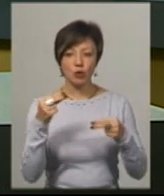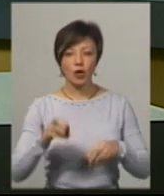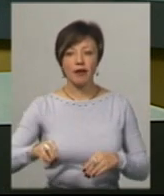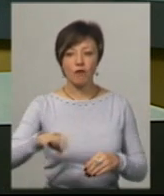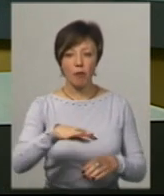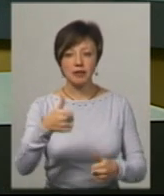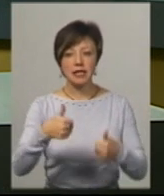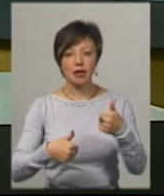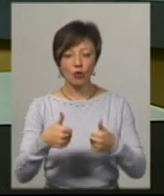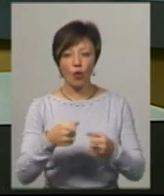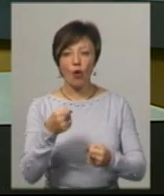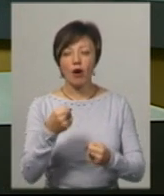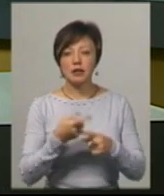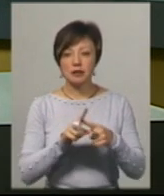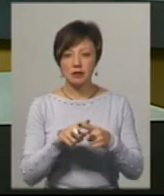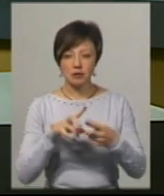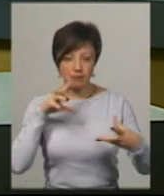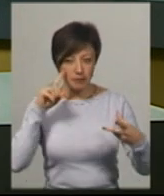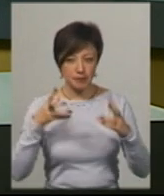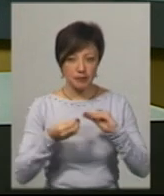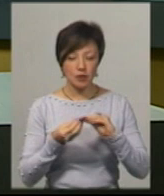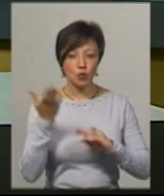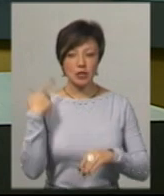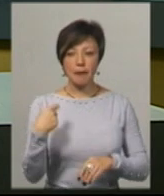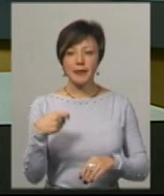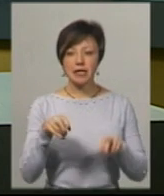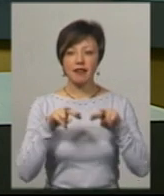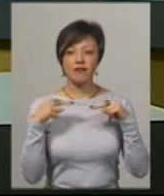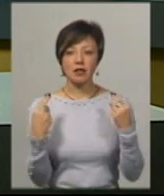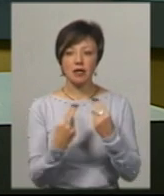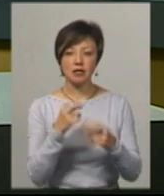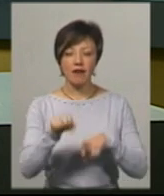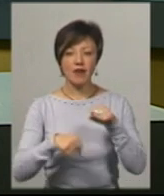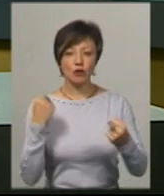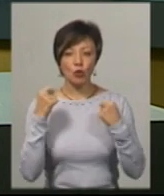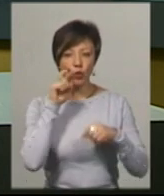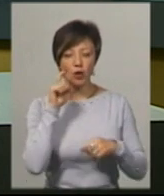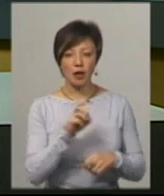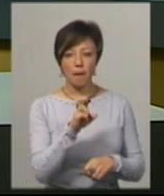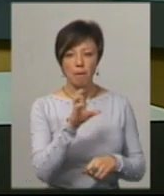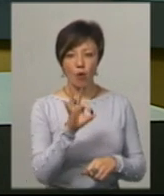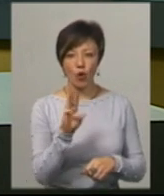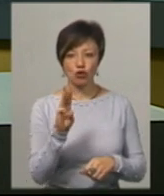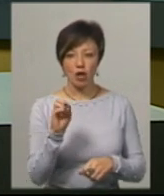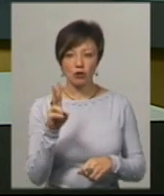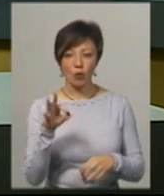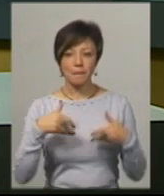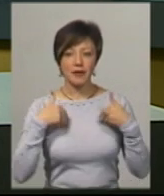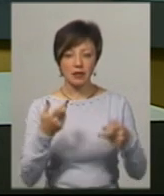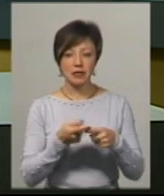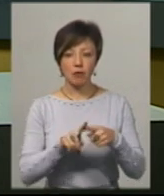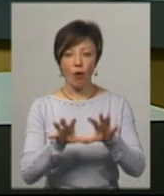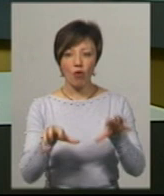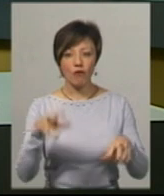європейських ігор у гонці за очками. Тодішній президент Федерації велоспорту України Олександр Башенко привітав з цим